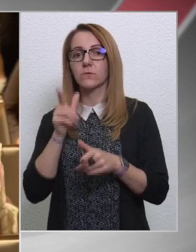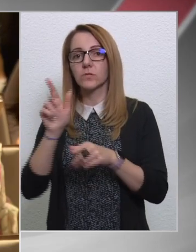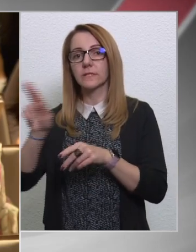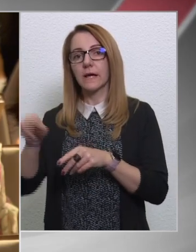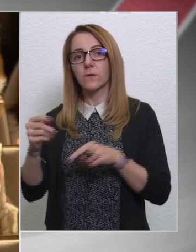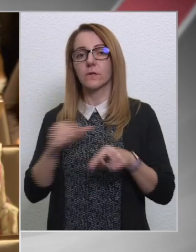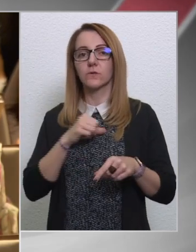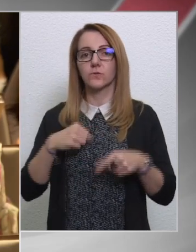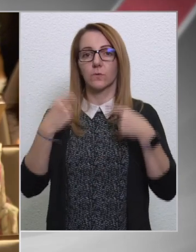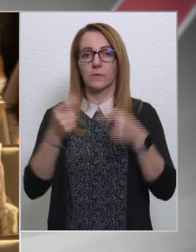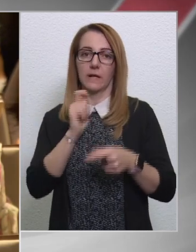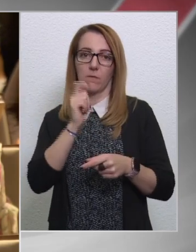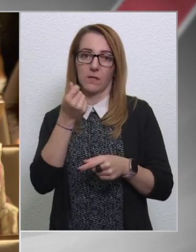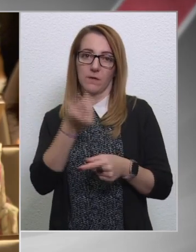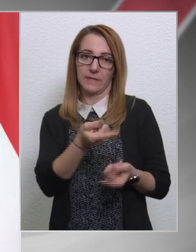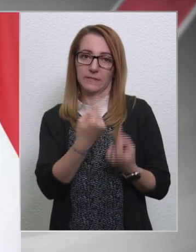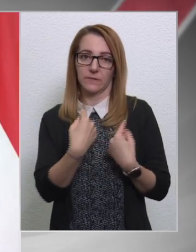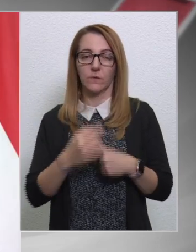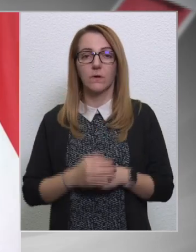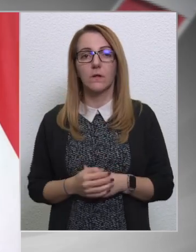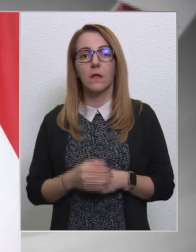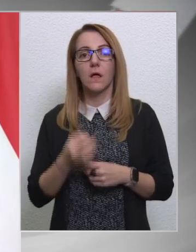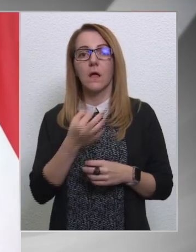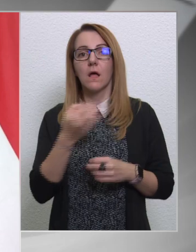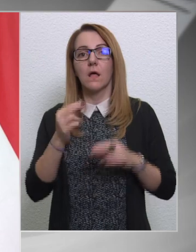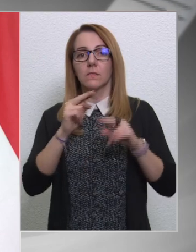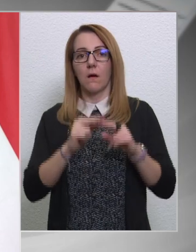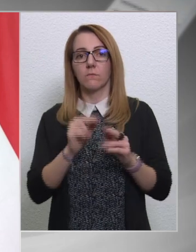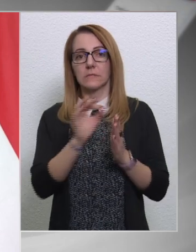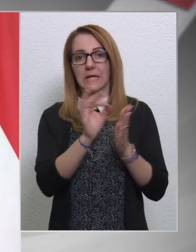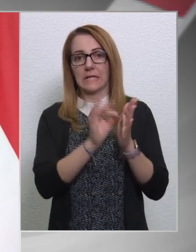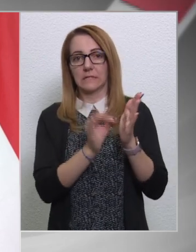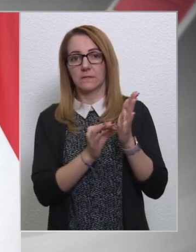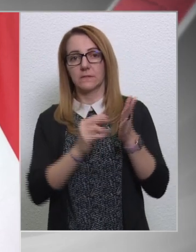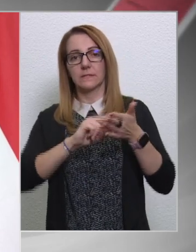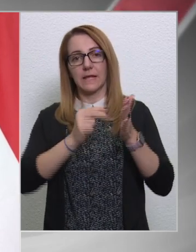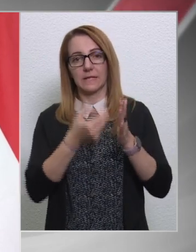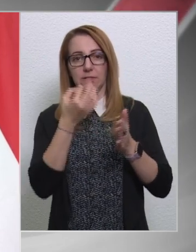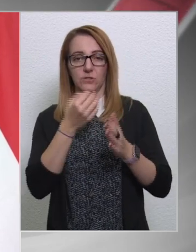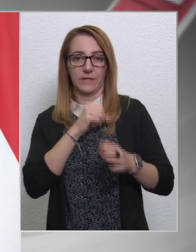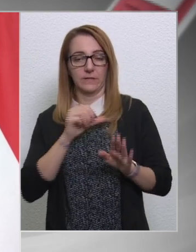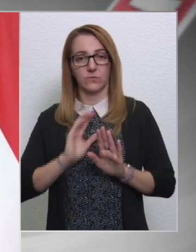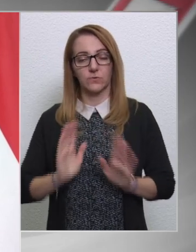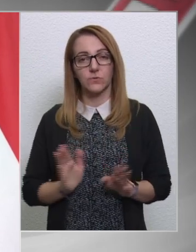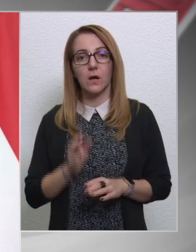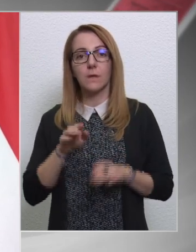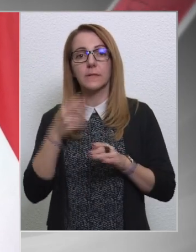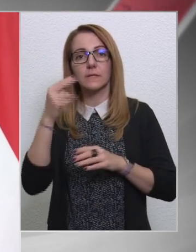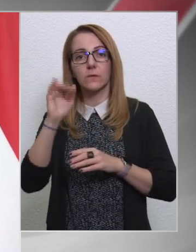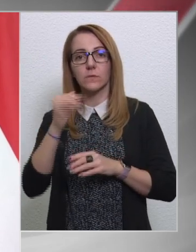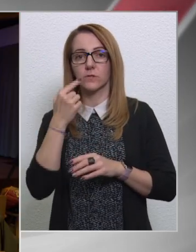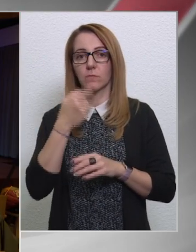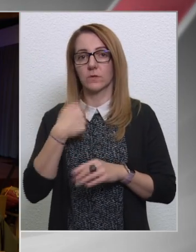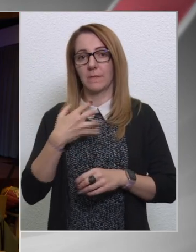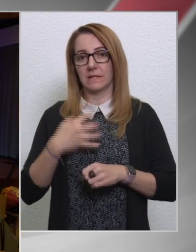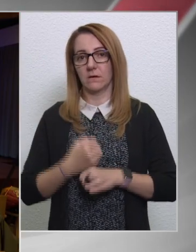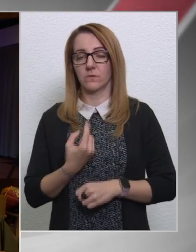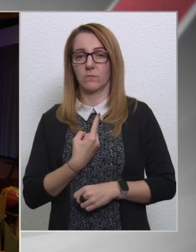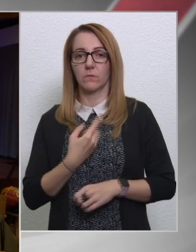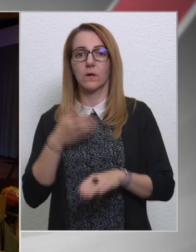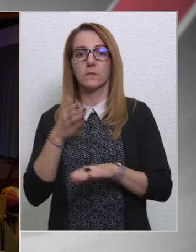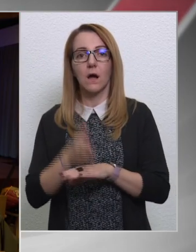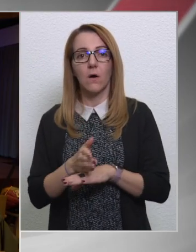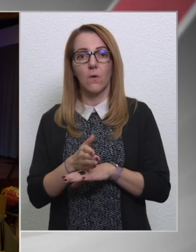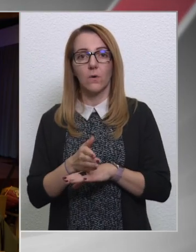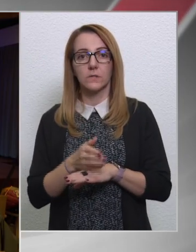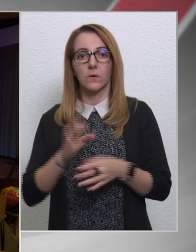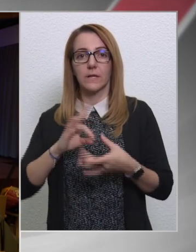magyar pénzekről? Ezt napi rendszerkeztési kérdésnek tartom csupán. Ahogy a miniszter úr is mondta, mi tartjuk magunkat ahhoz, hogy nem